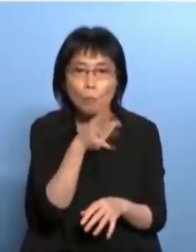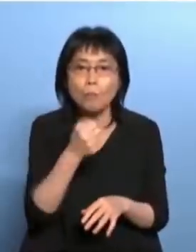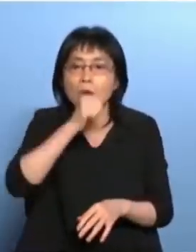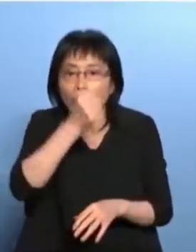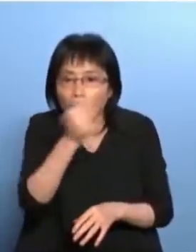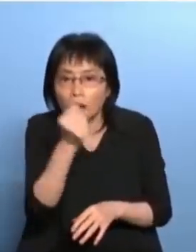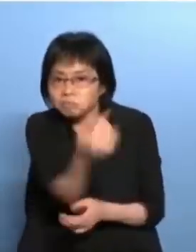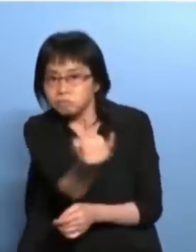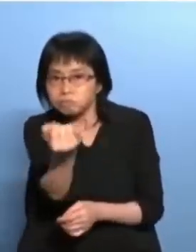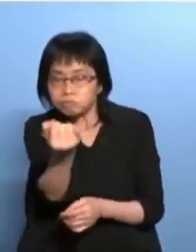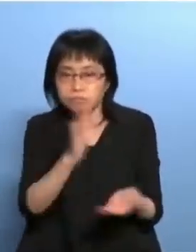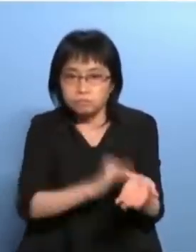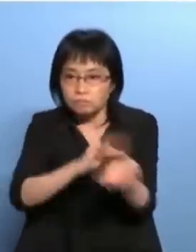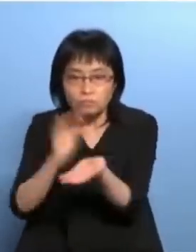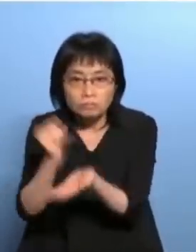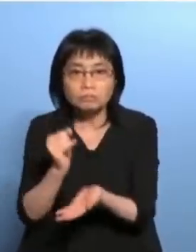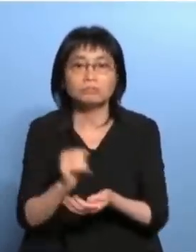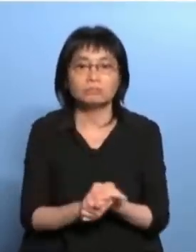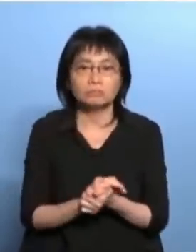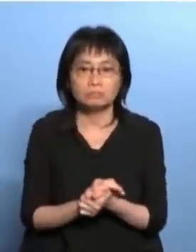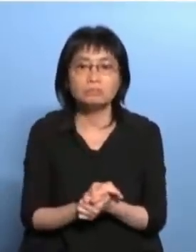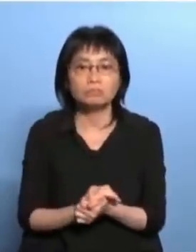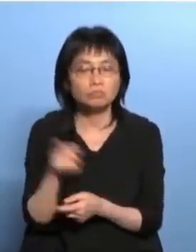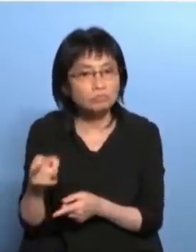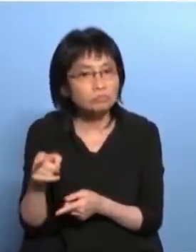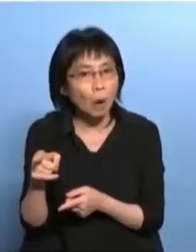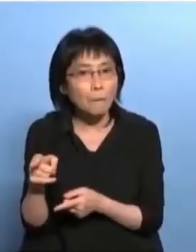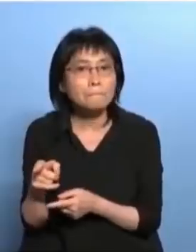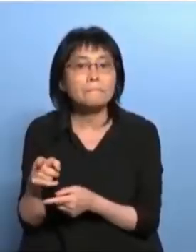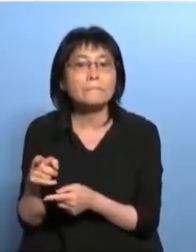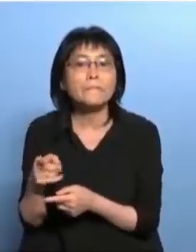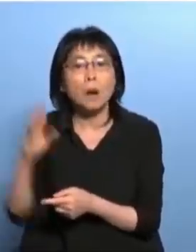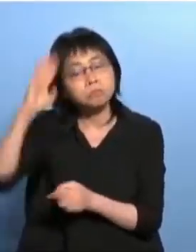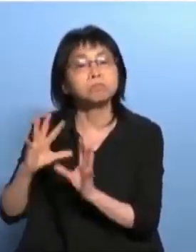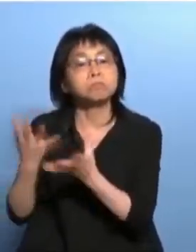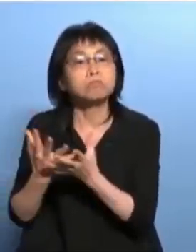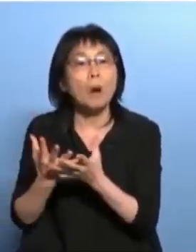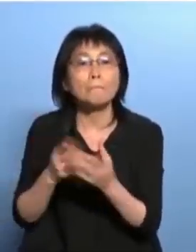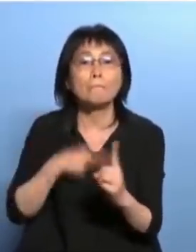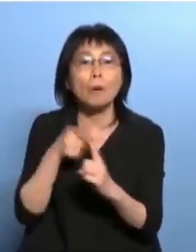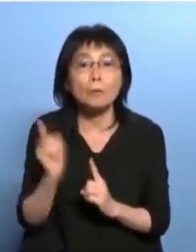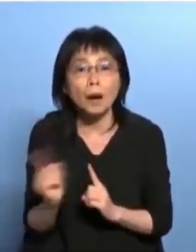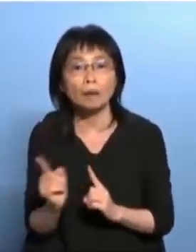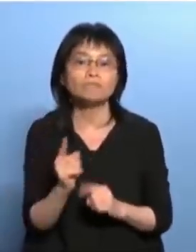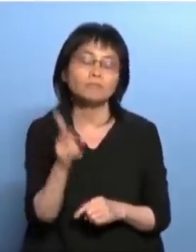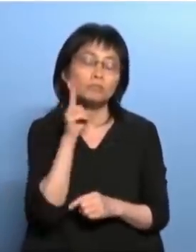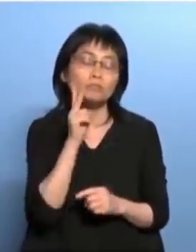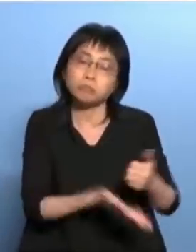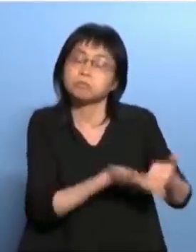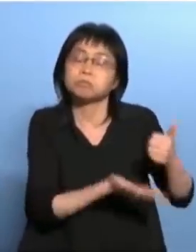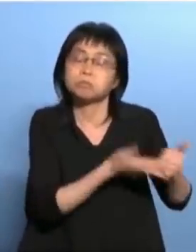因为要忠诚勇毅因为告诉大陆我这个邓炳强治下所有都忠诚勇毅不知所谓